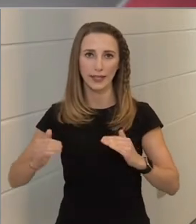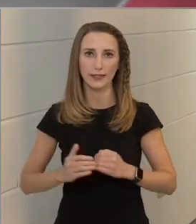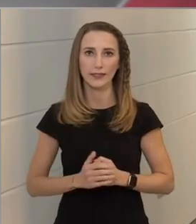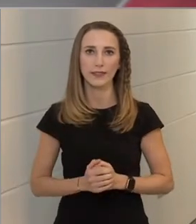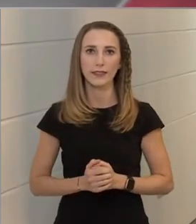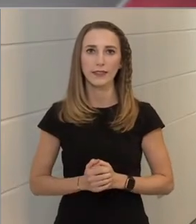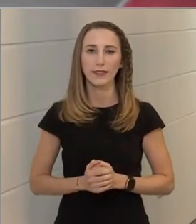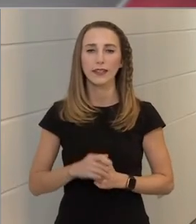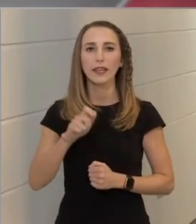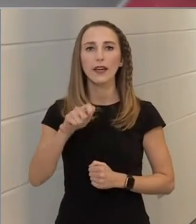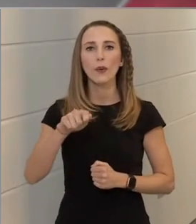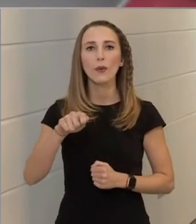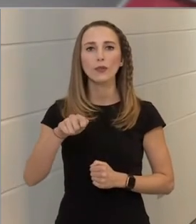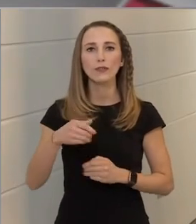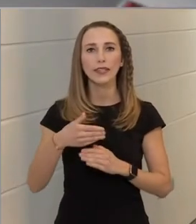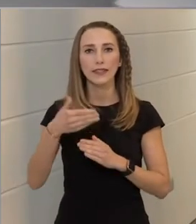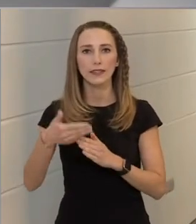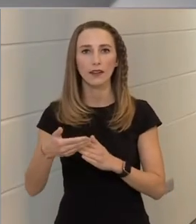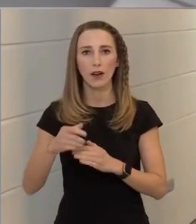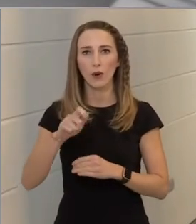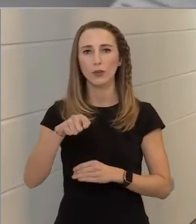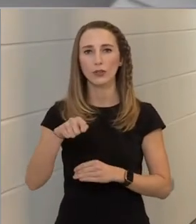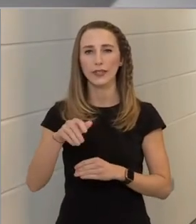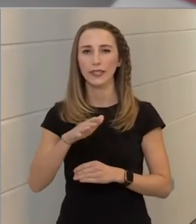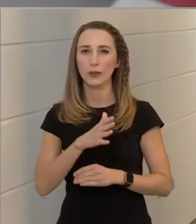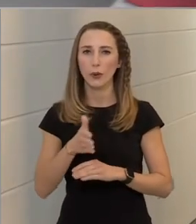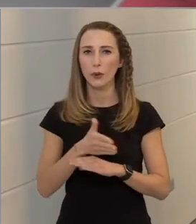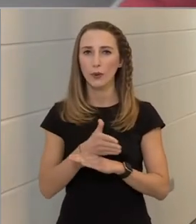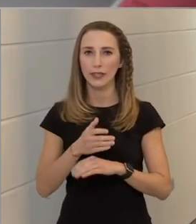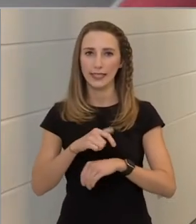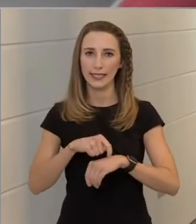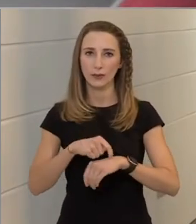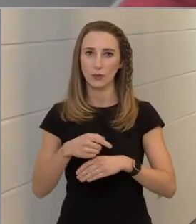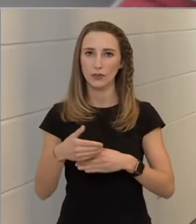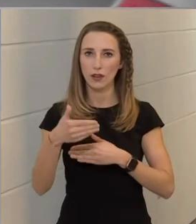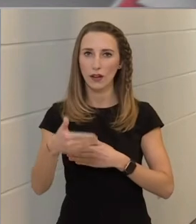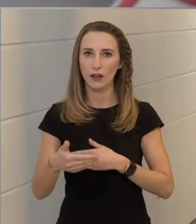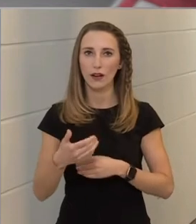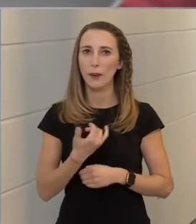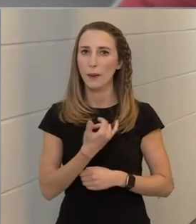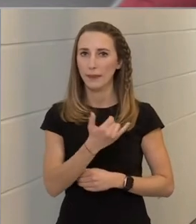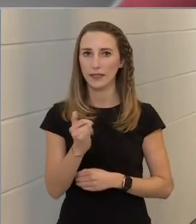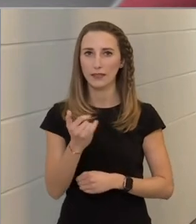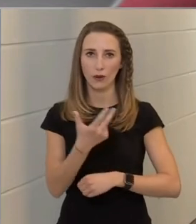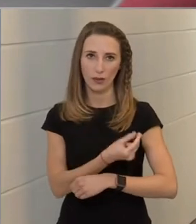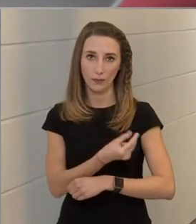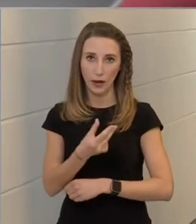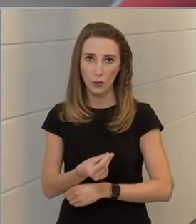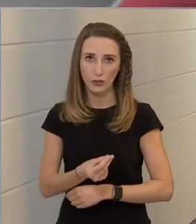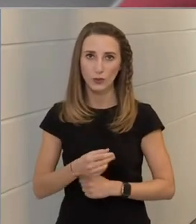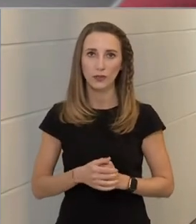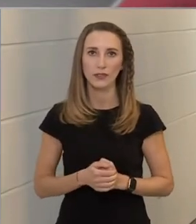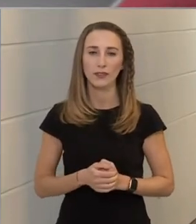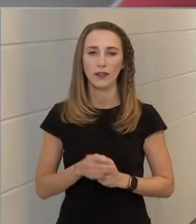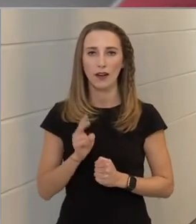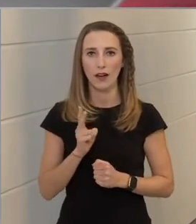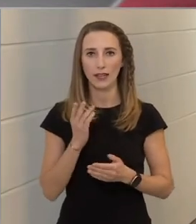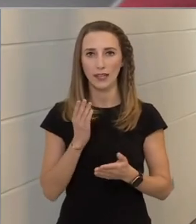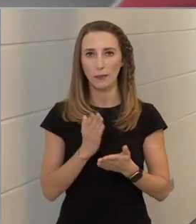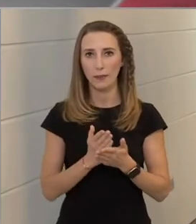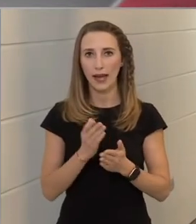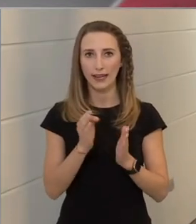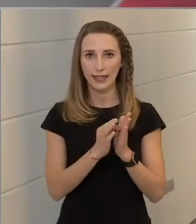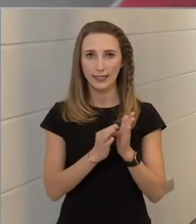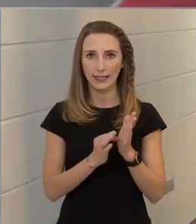és húsvét körüli időszakra mindazokat beoltsuk, akik már